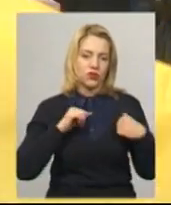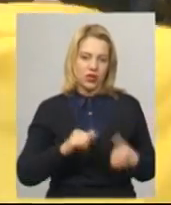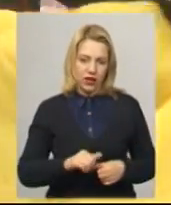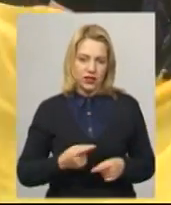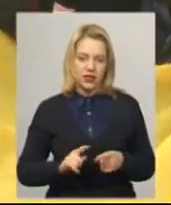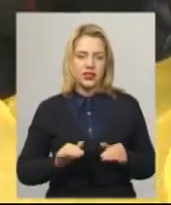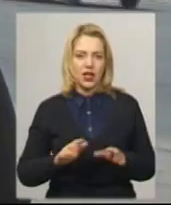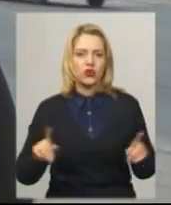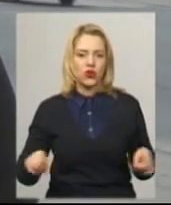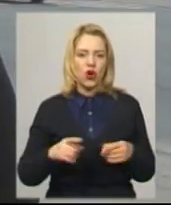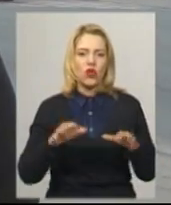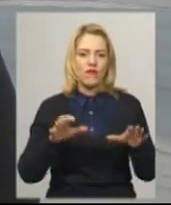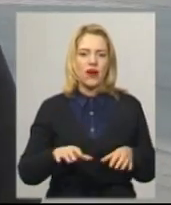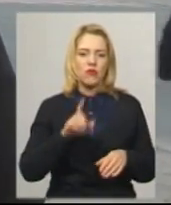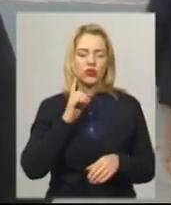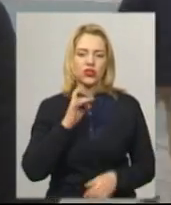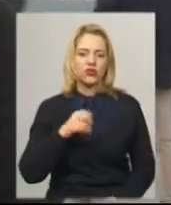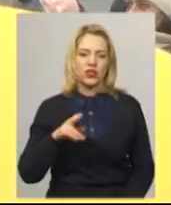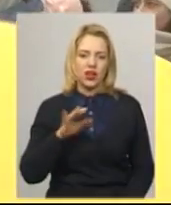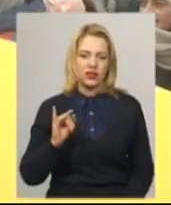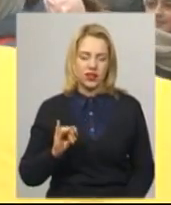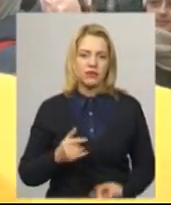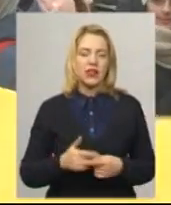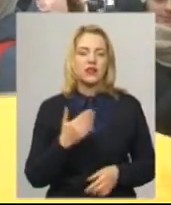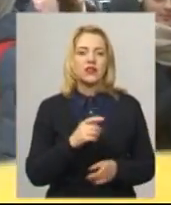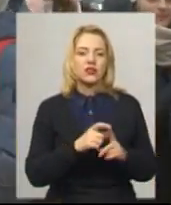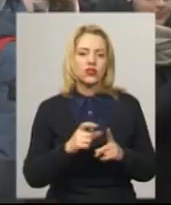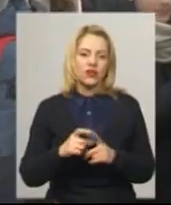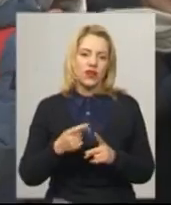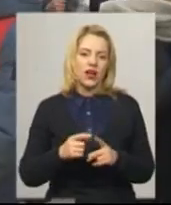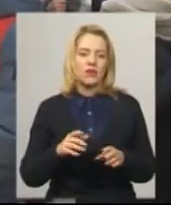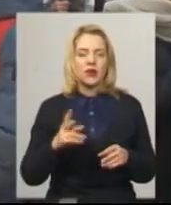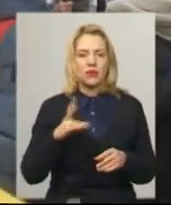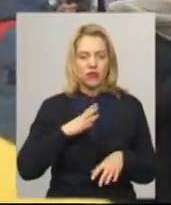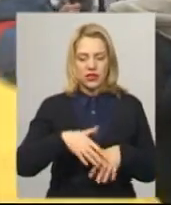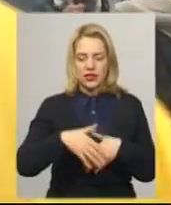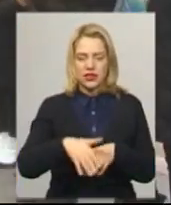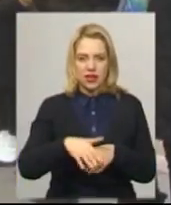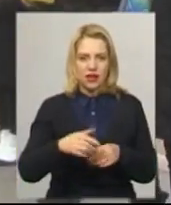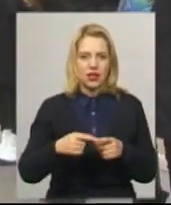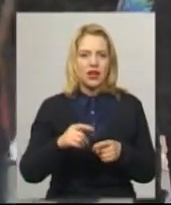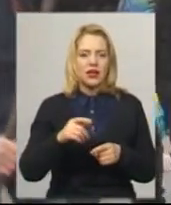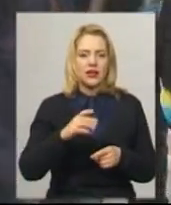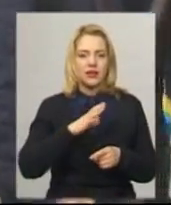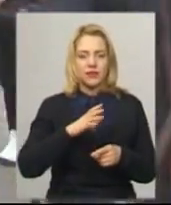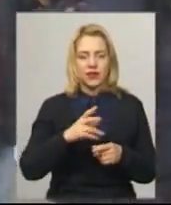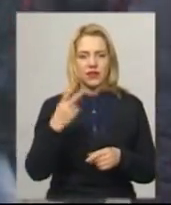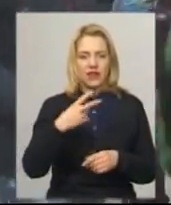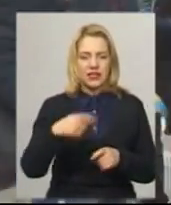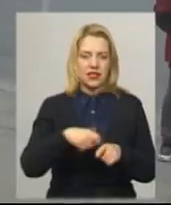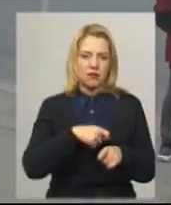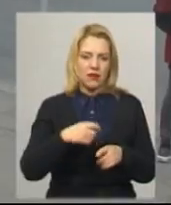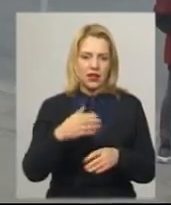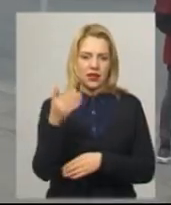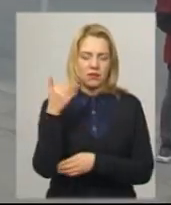організувала голова Молодіжної ради Хмельницького Анастасія Козак. За її словами, стяг, який несли колону, і завдовжки 25 метрів. Та до 40 прапорів несли